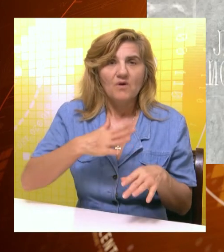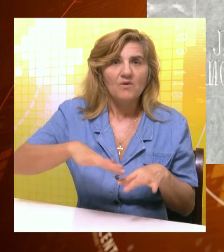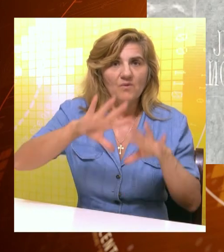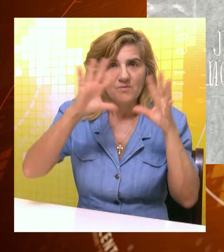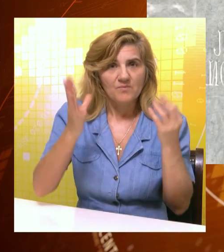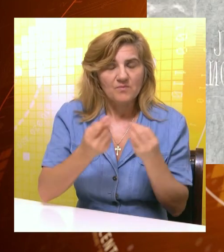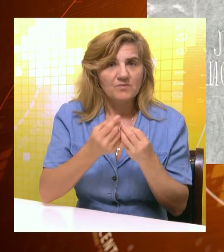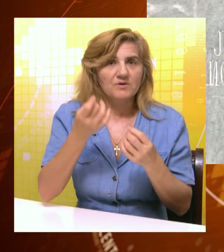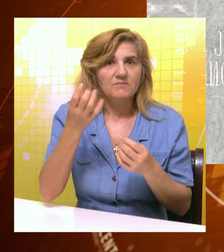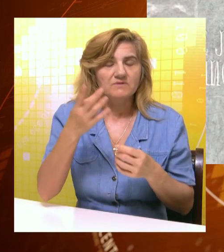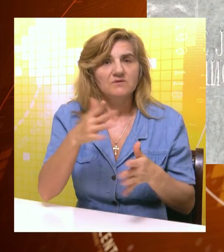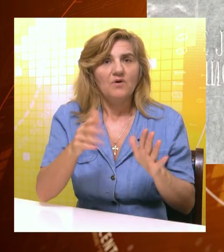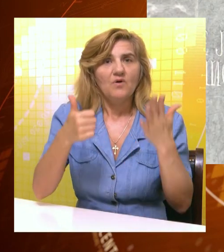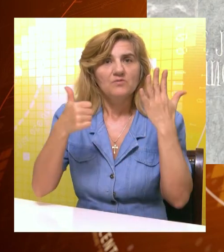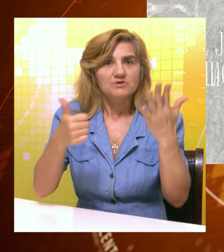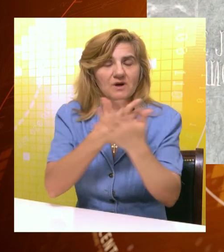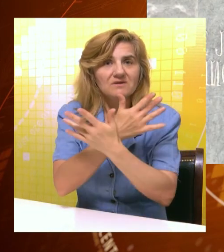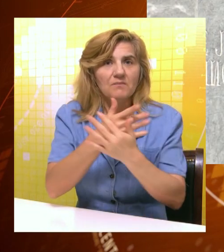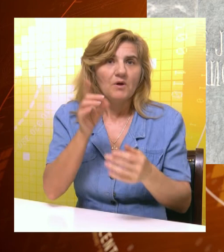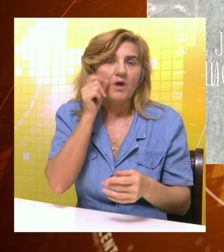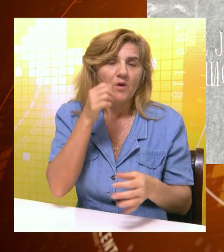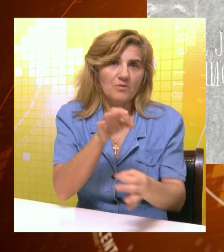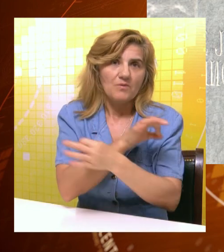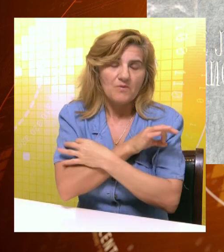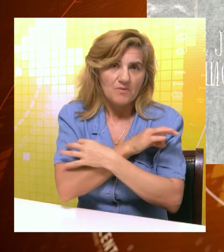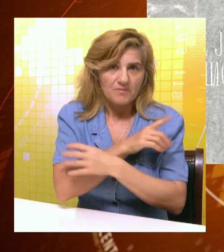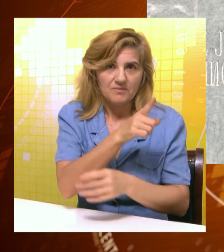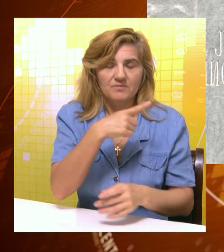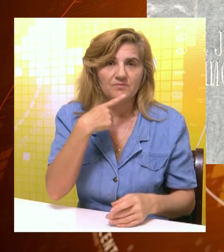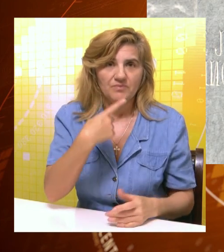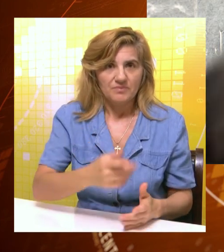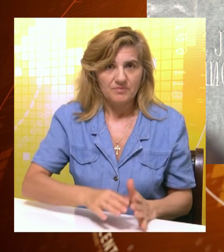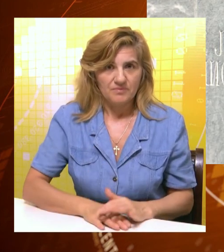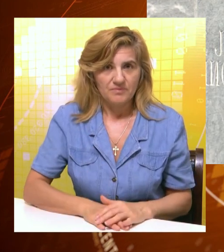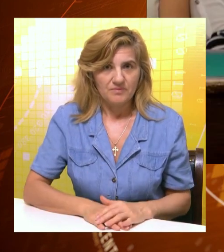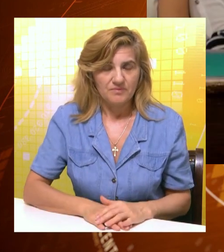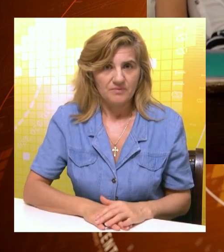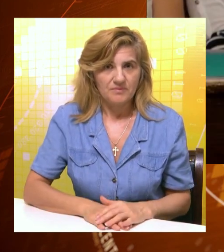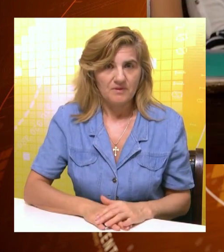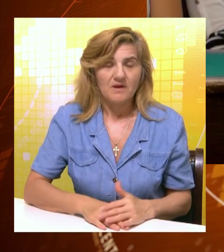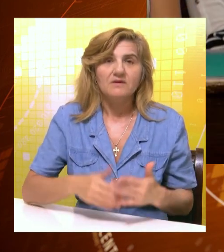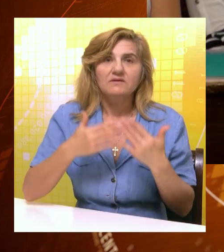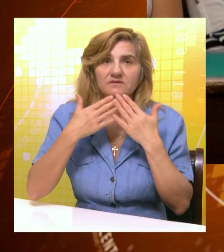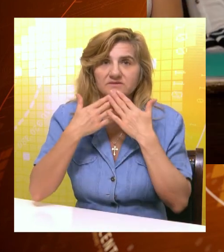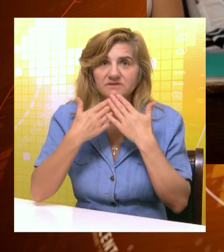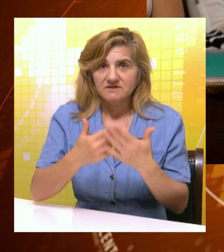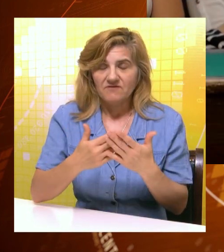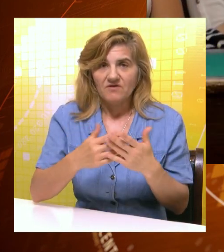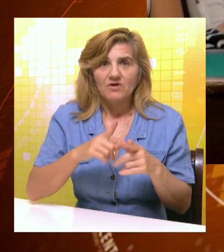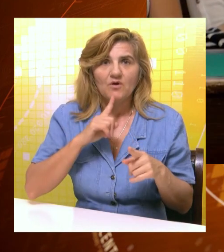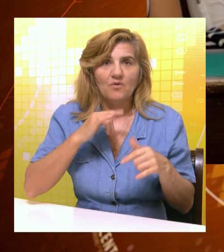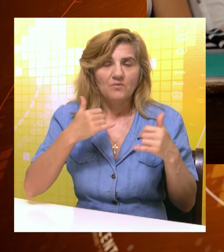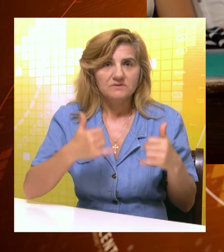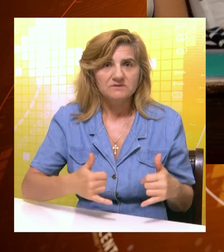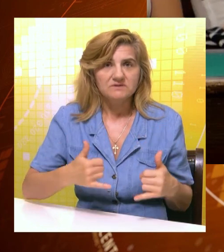više od 6 miliona ljudi, poručila je na komemoraciji zamenica gradonačelnika Timea Horvat. Zahvaljujući upravo onima